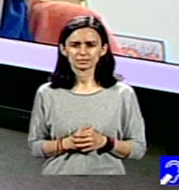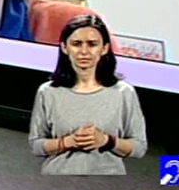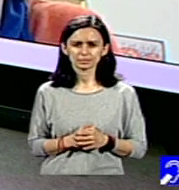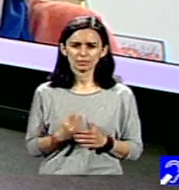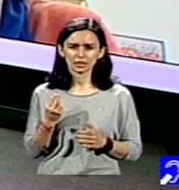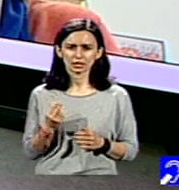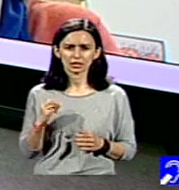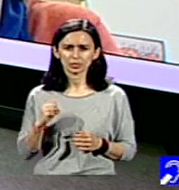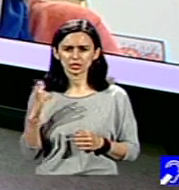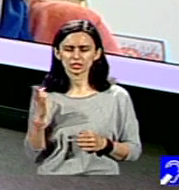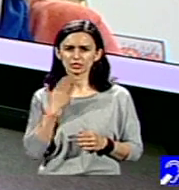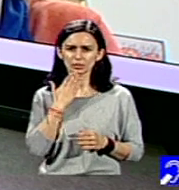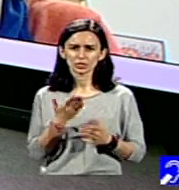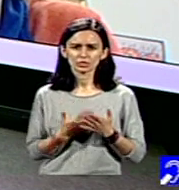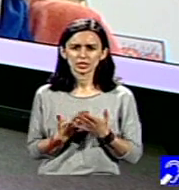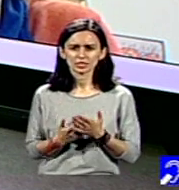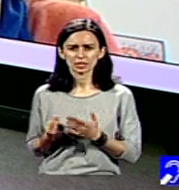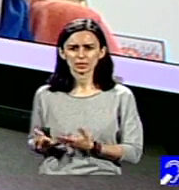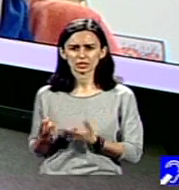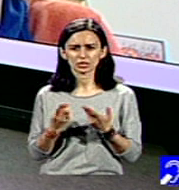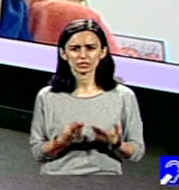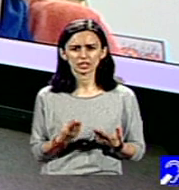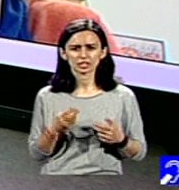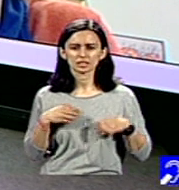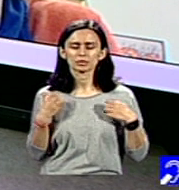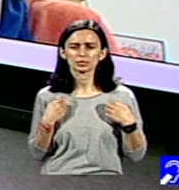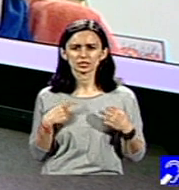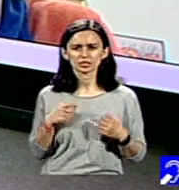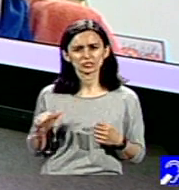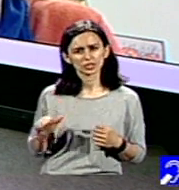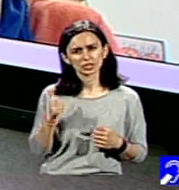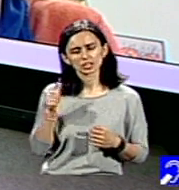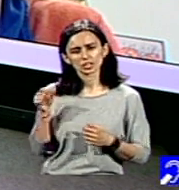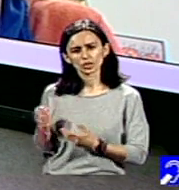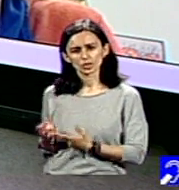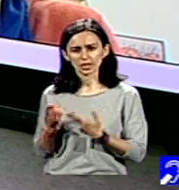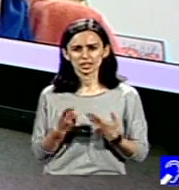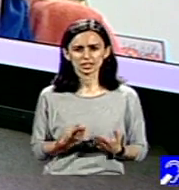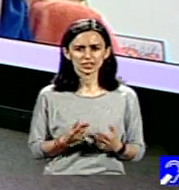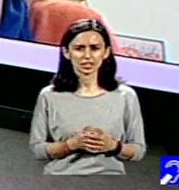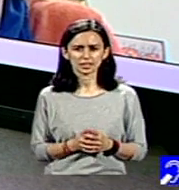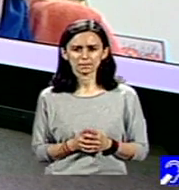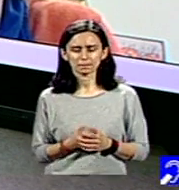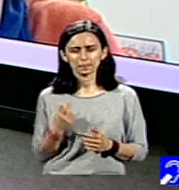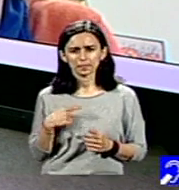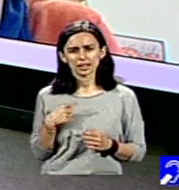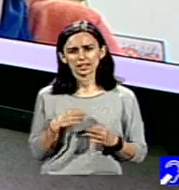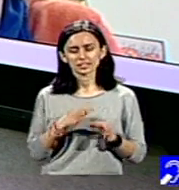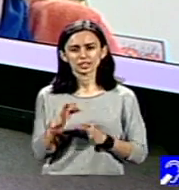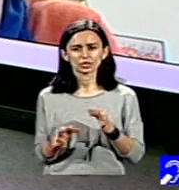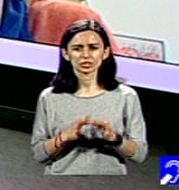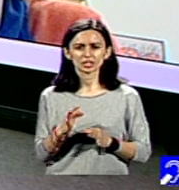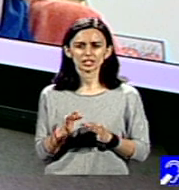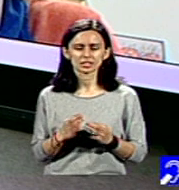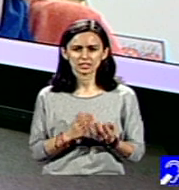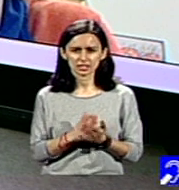seara, vă mulțumesc pentru invitație, mă bucur să fiu din nou invitata voastră. O tradiție, putea să spunem, în servicii sociale